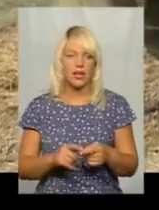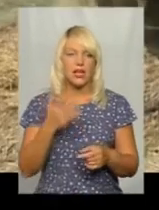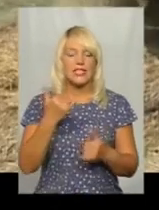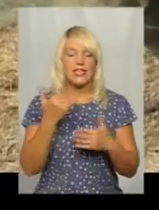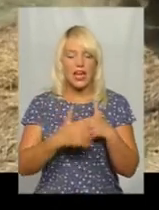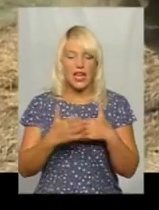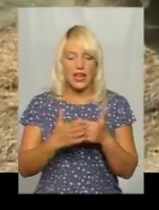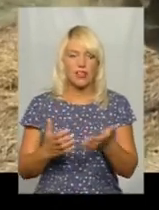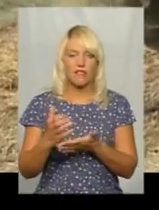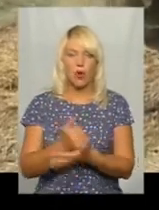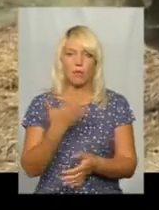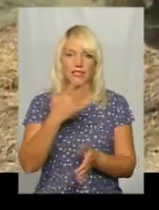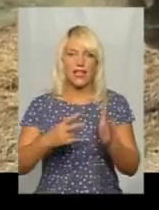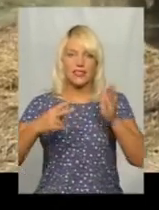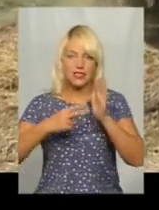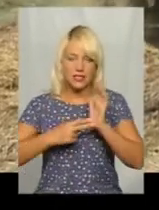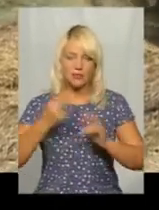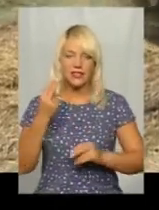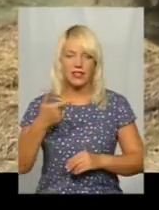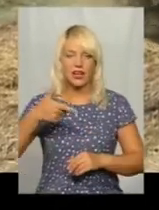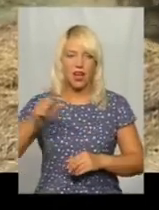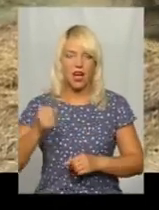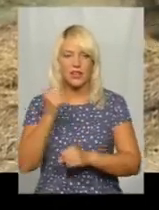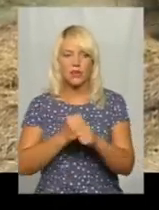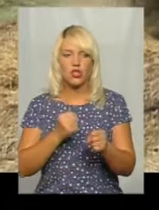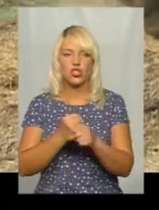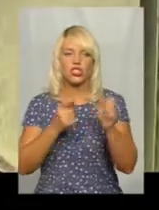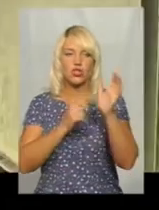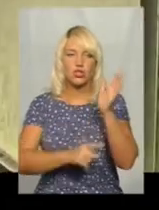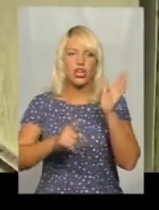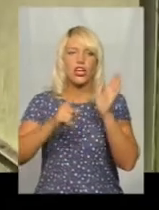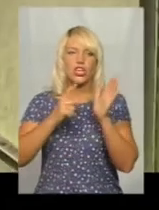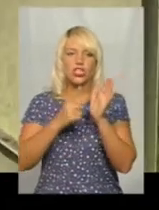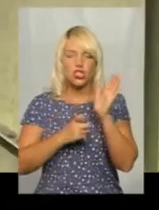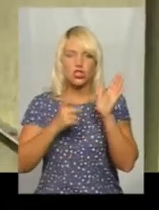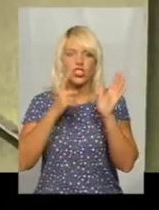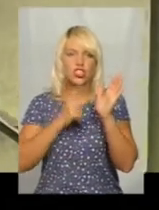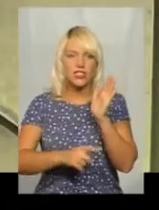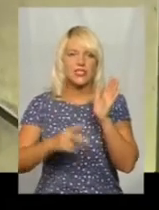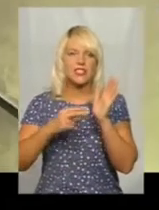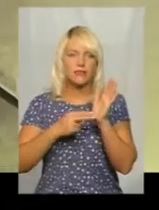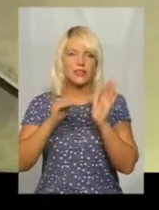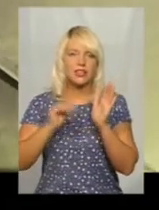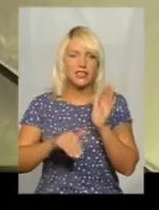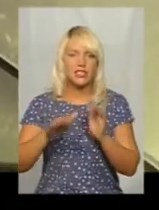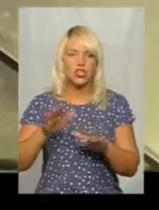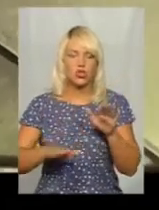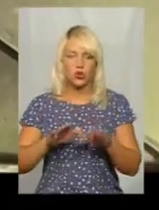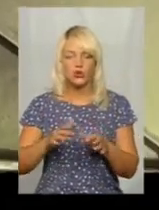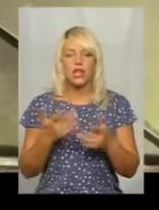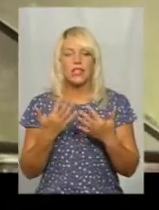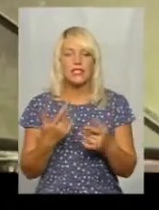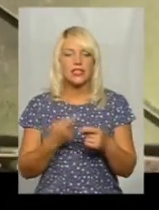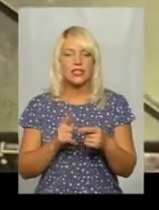і намолотили її на сьогодні 687 тисяч тонн. Про це каже Ванда Сердюк. Скількість цього зерна вдасться зберегти залежить від ретельності